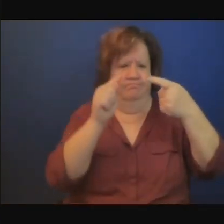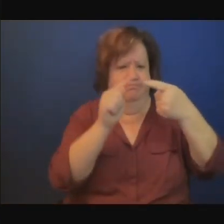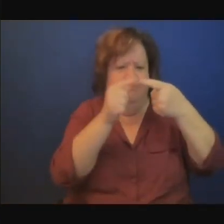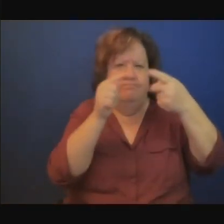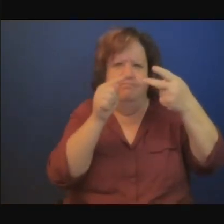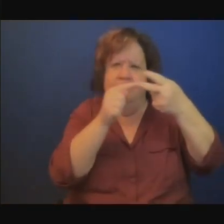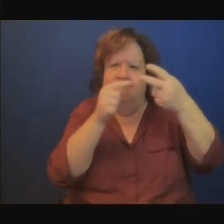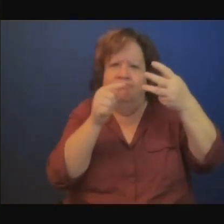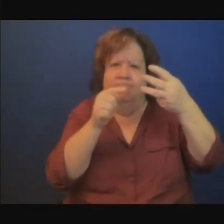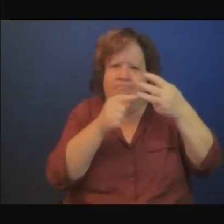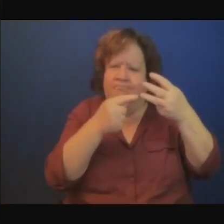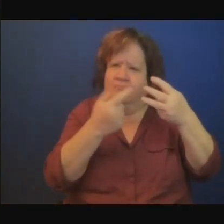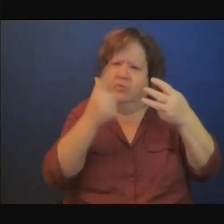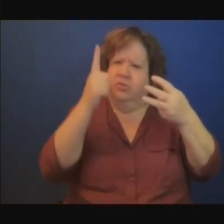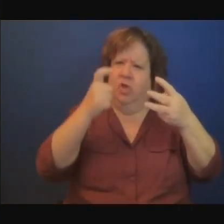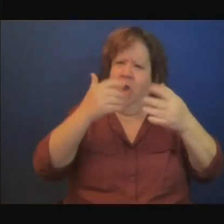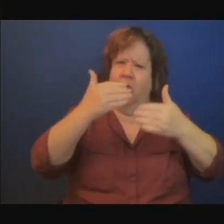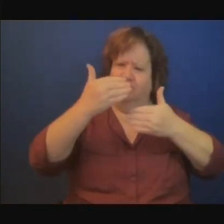pourront également prendre la parole.